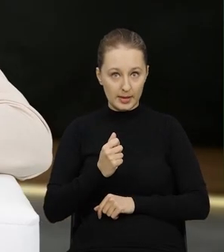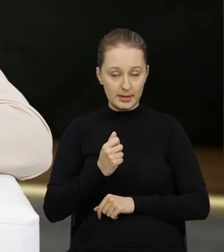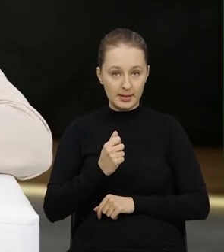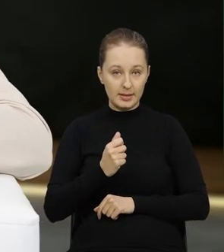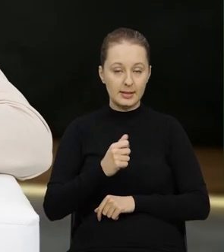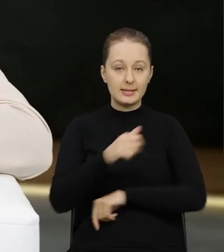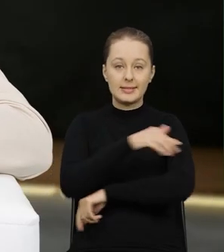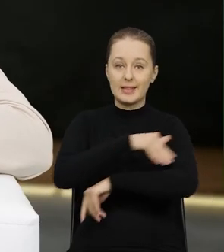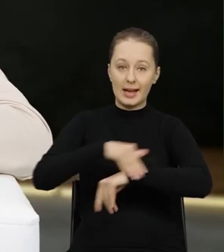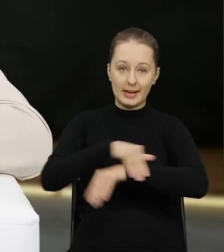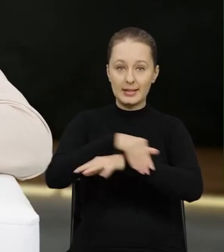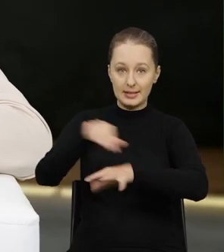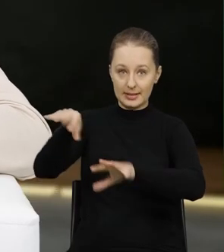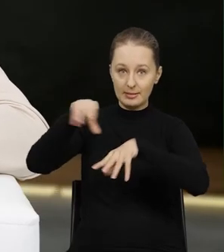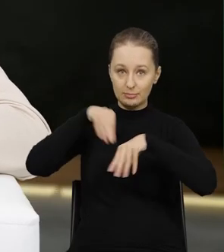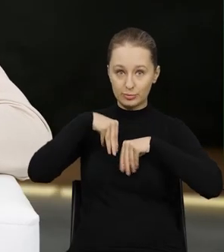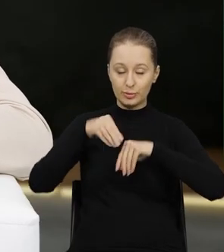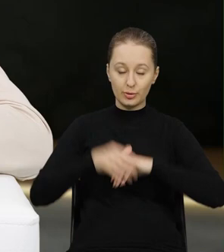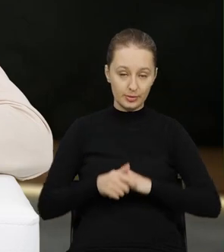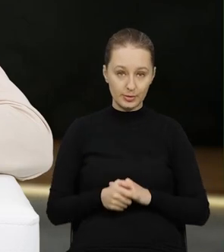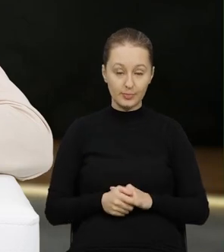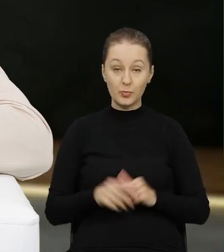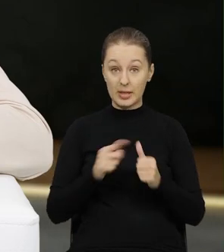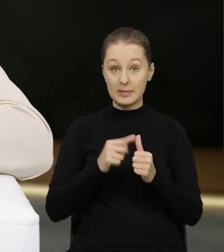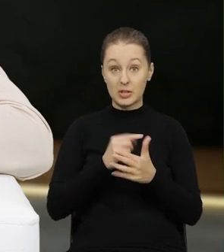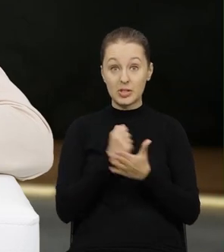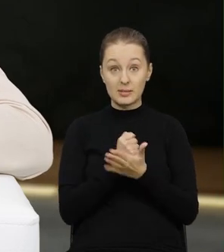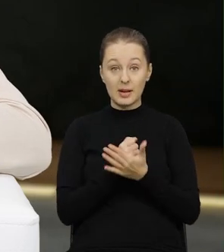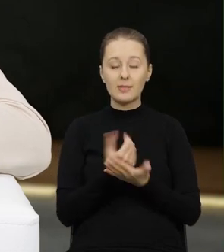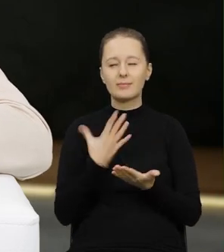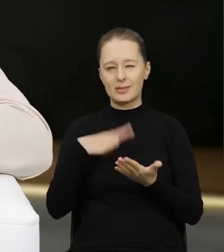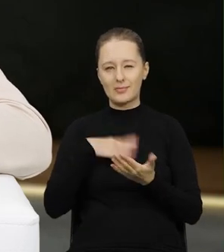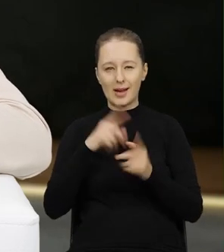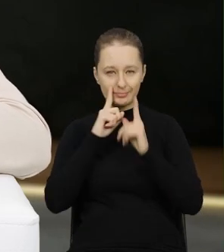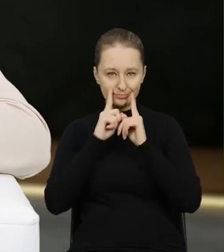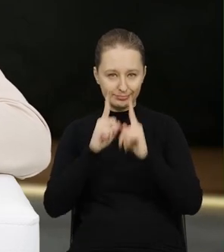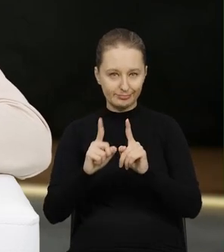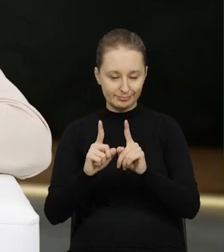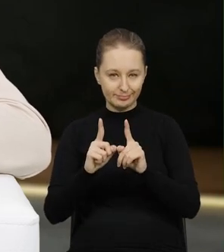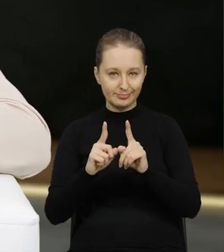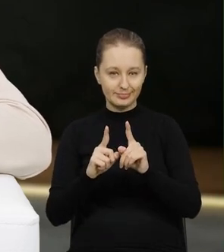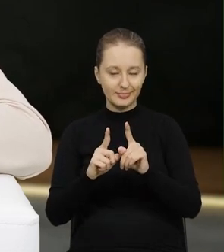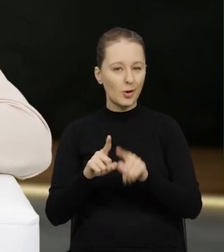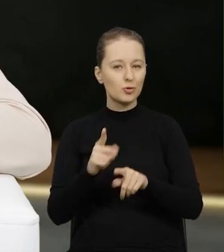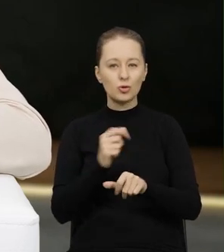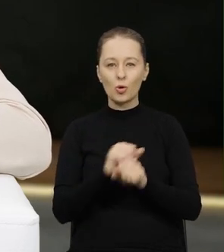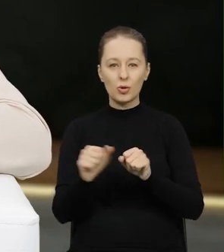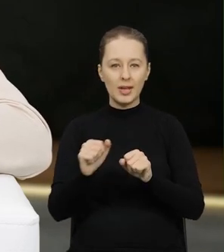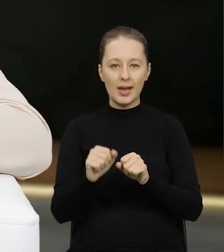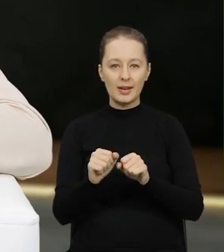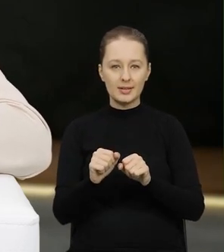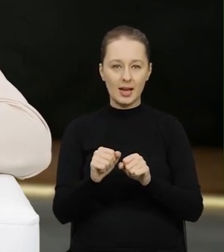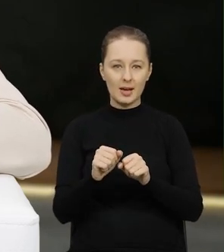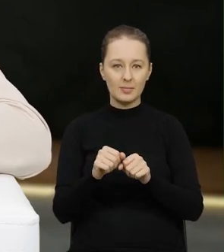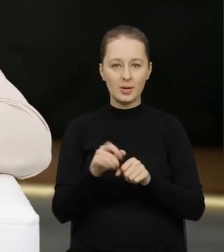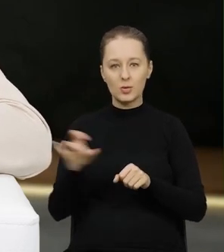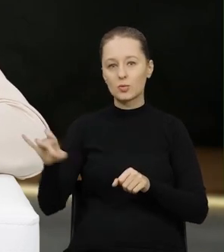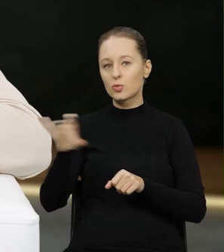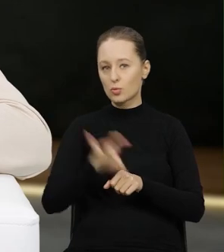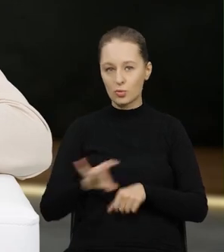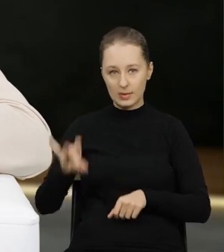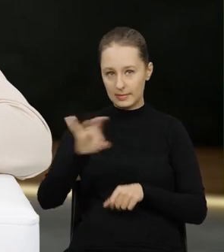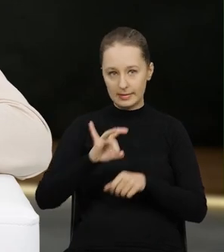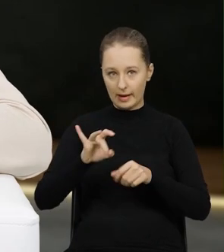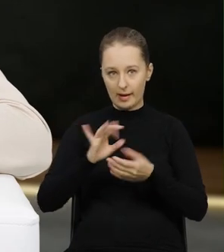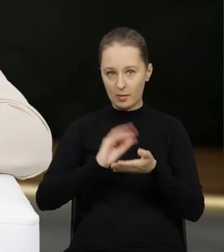z zagranicy. To po pierwsze. Także tutaj warto też zaznaczyć, że to nie jest jakby pokrywane z budżetu gmin.